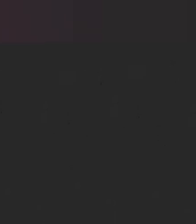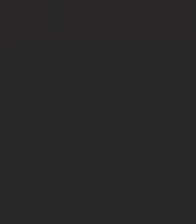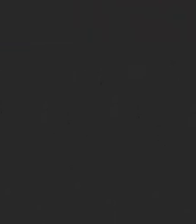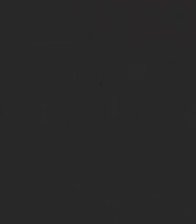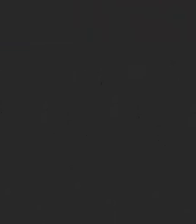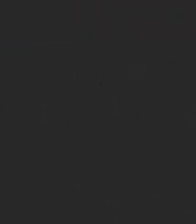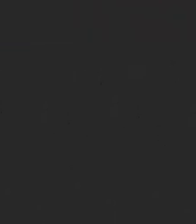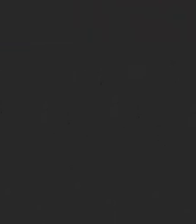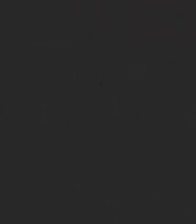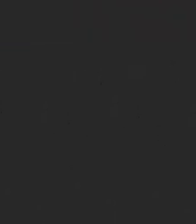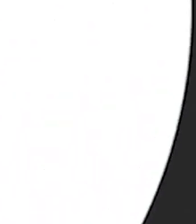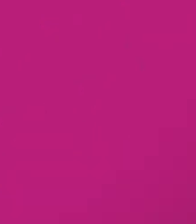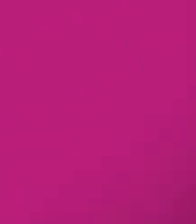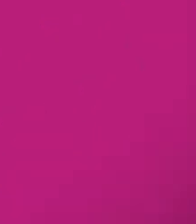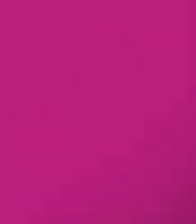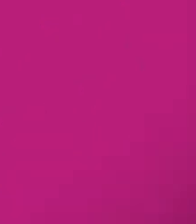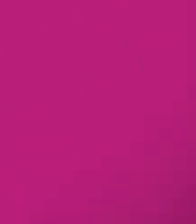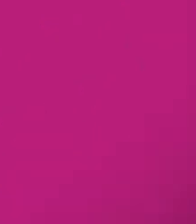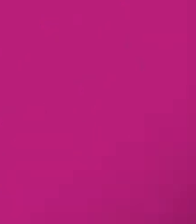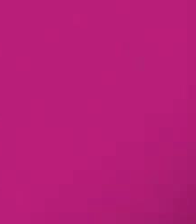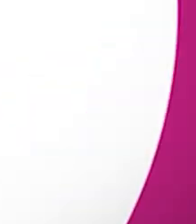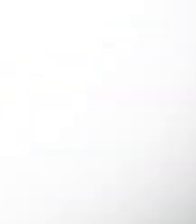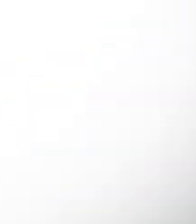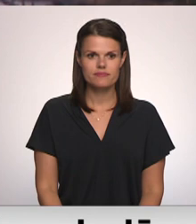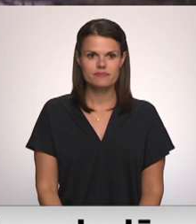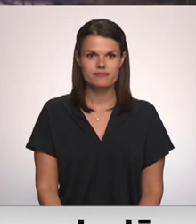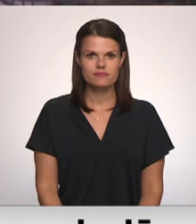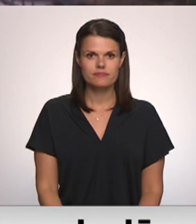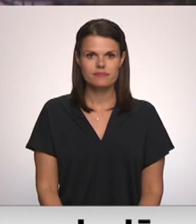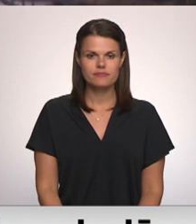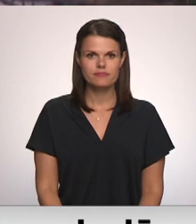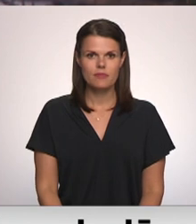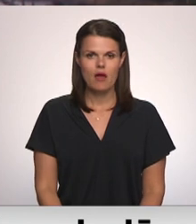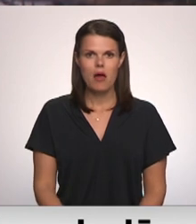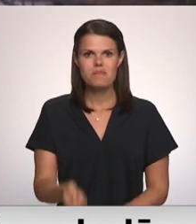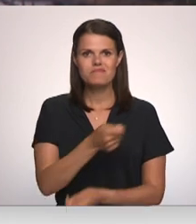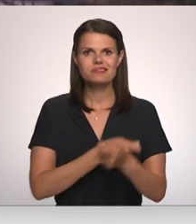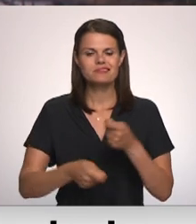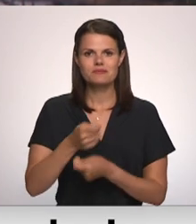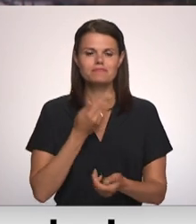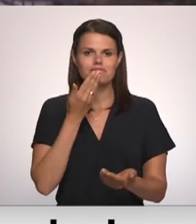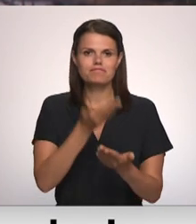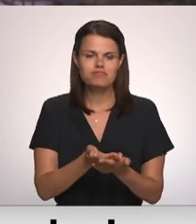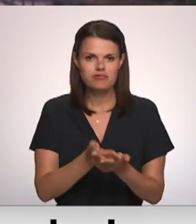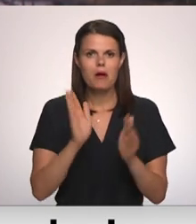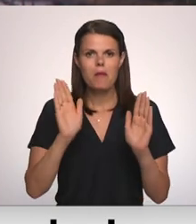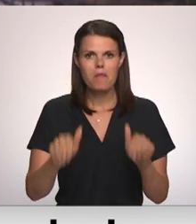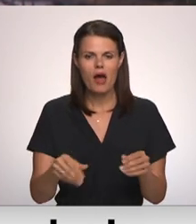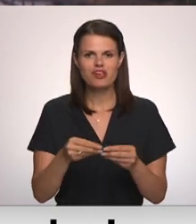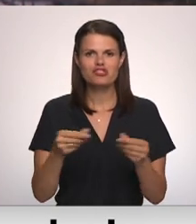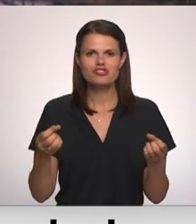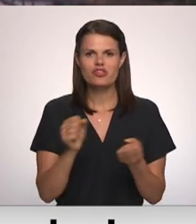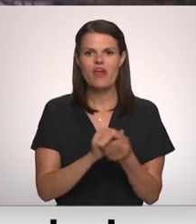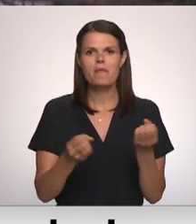Re, visi ēters ir te! Komersantu piedāvājumus par sašķidrinātās dabas gāzes